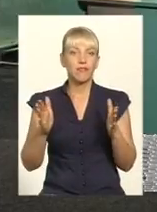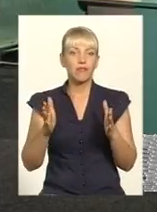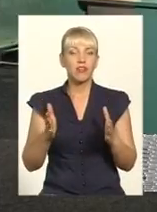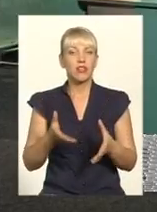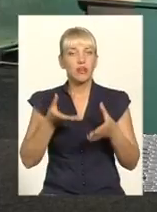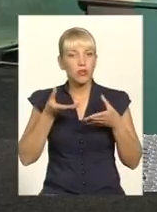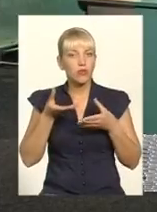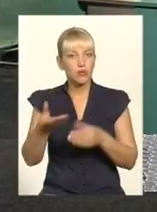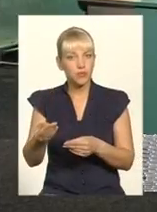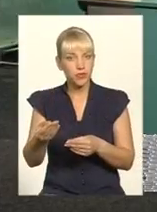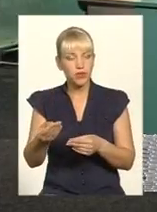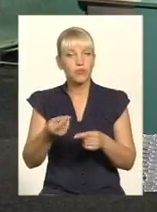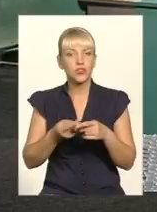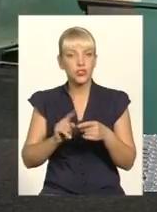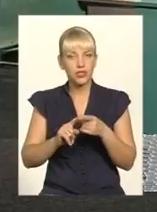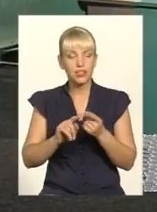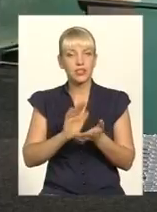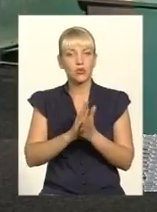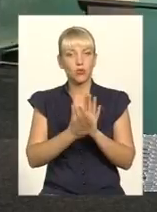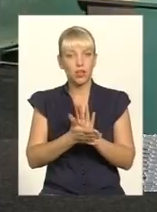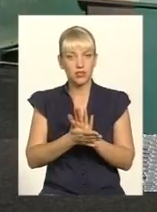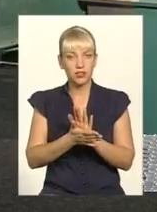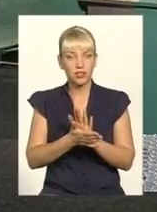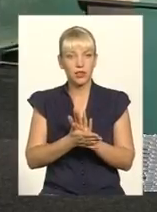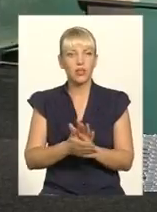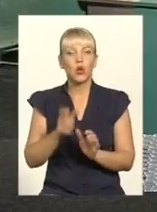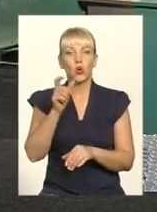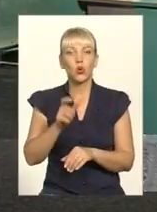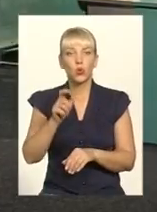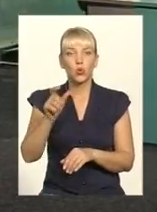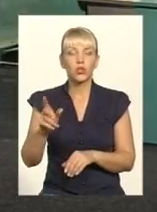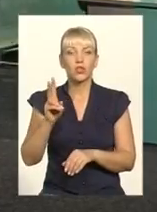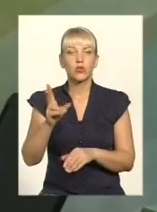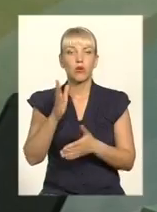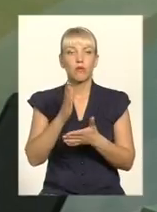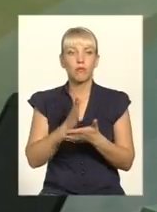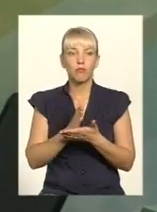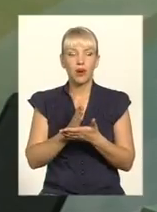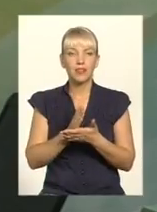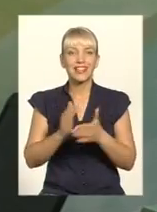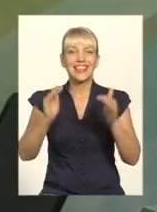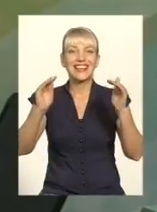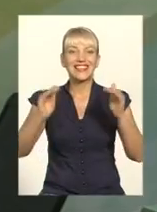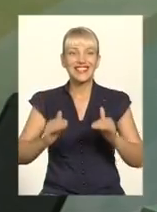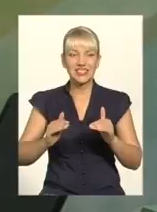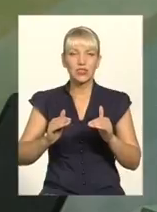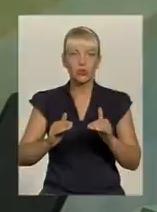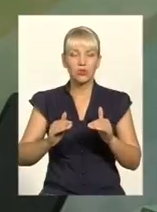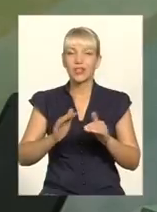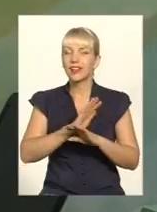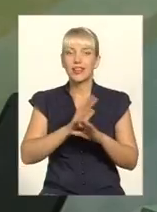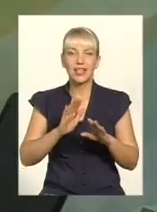в тій ситуації люди, які мають нестійку психічну та нервову систему,